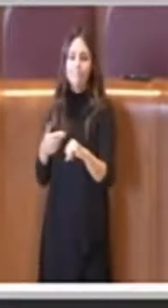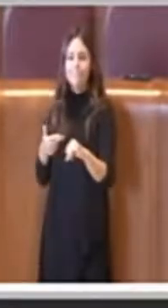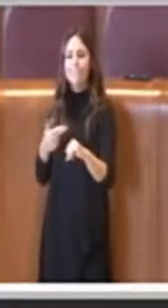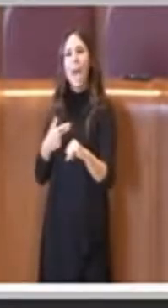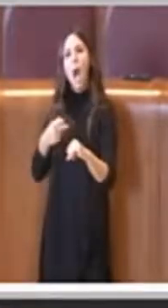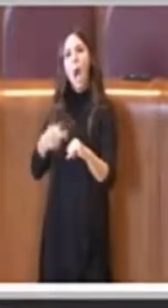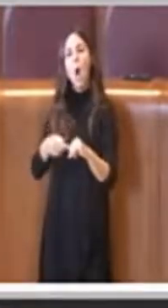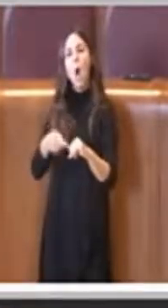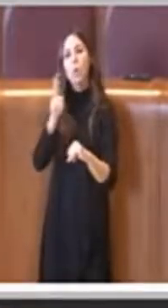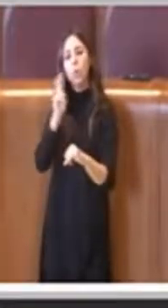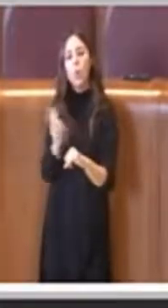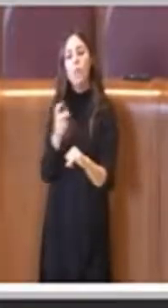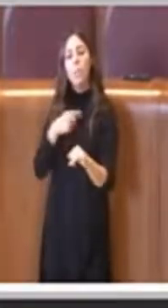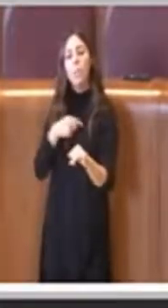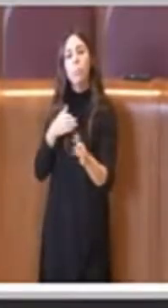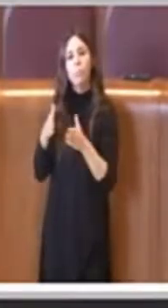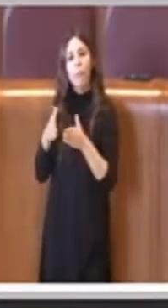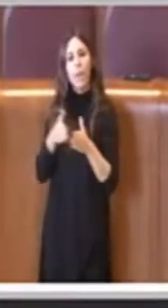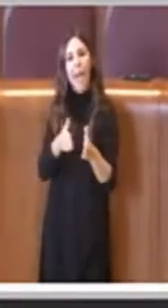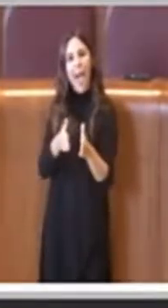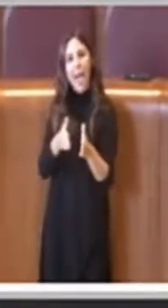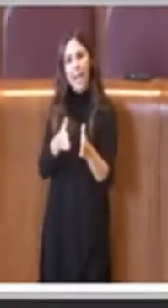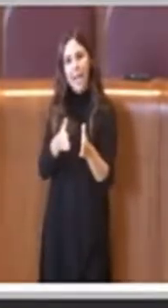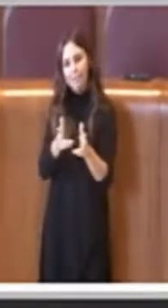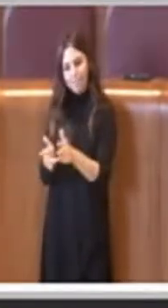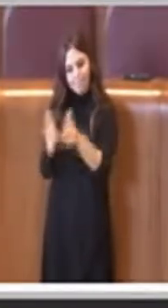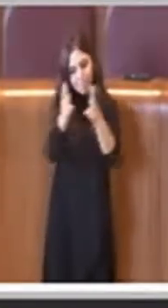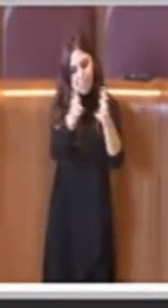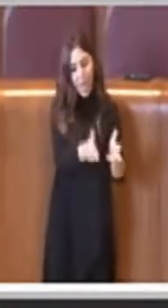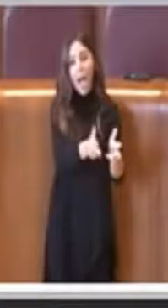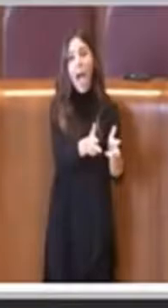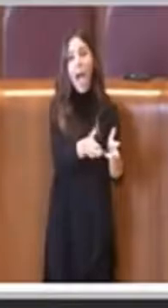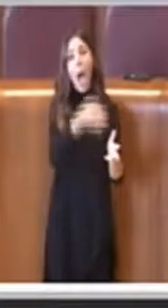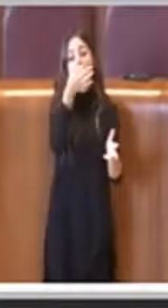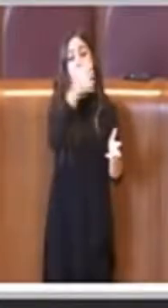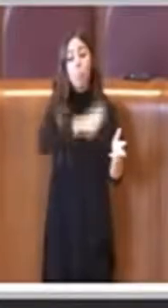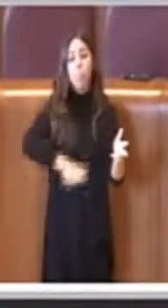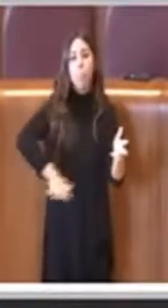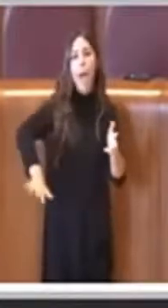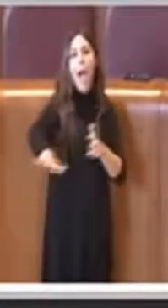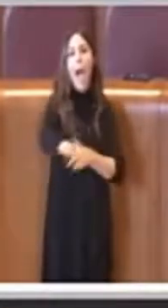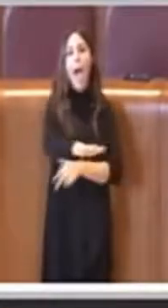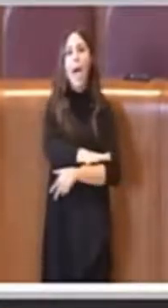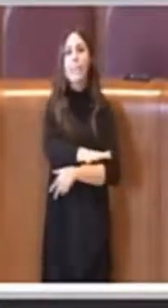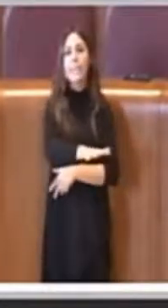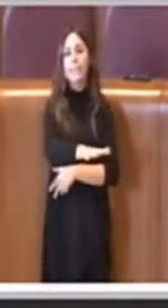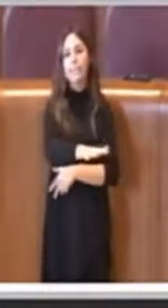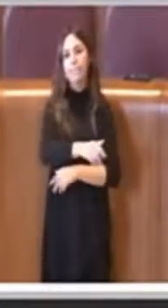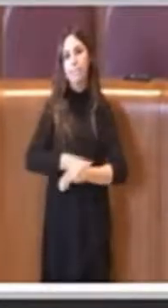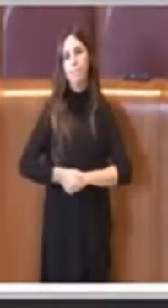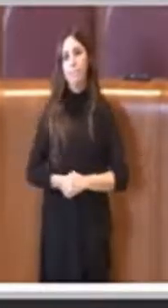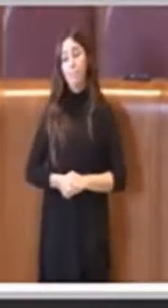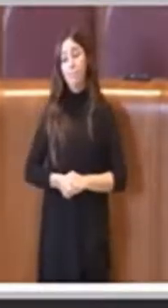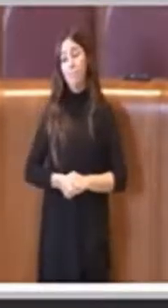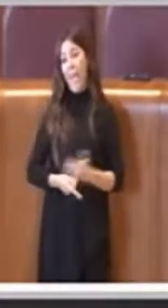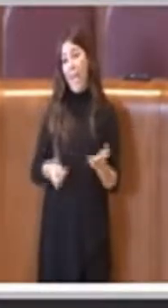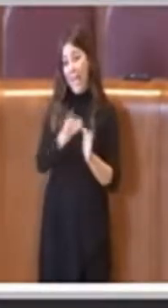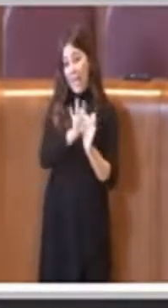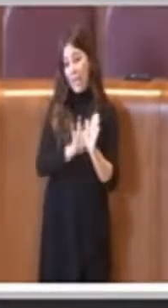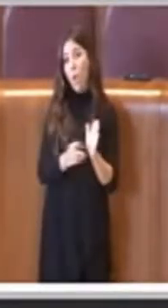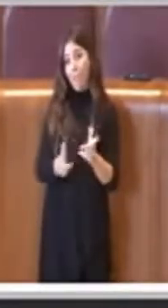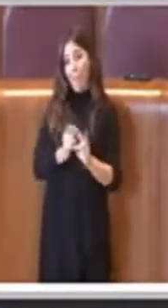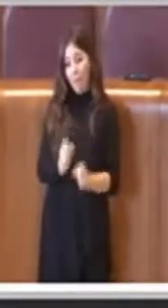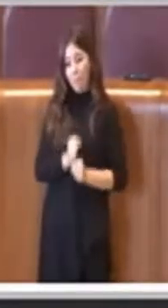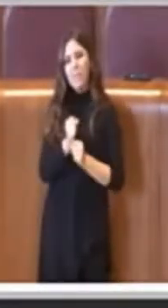all'interno dei parchi. Il regolamento che a me, mi dispiace anche da qualche mio collega che insomma ha